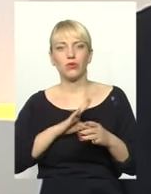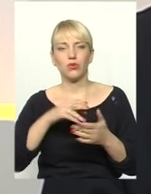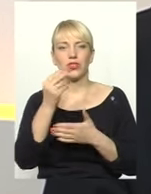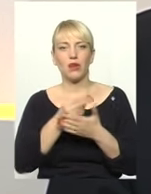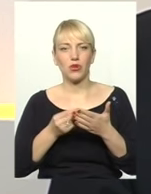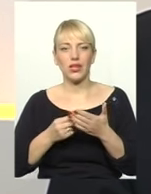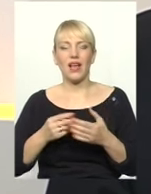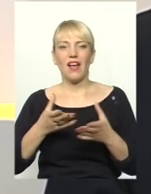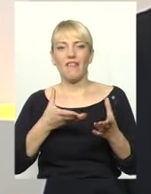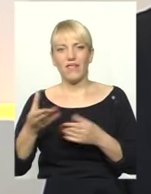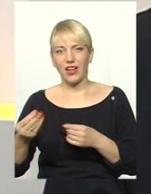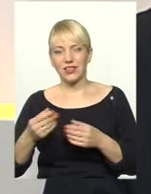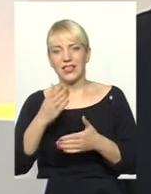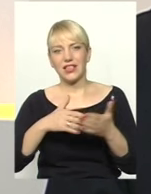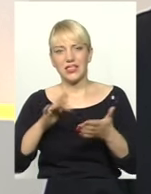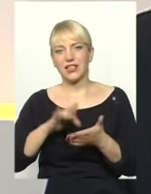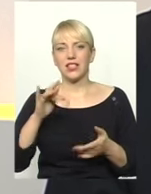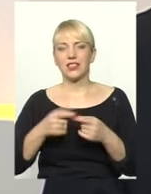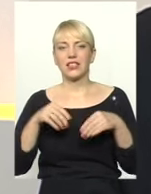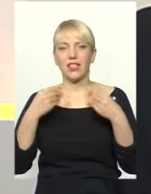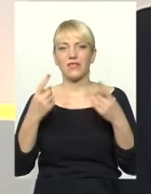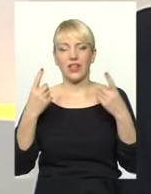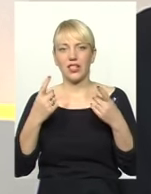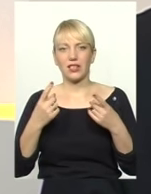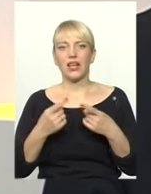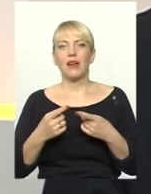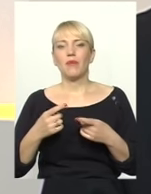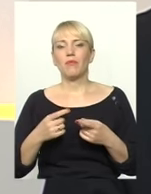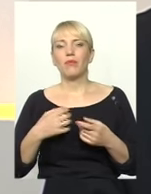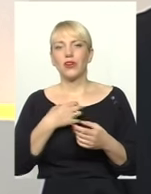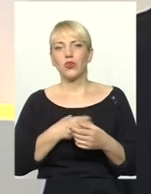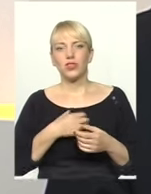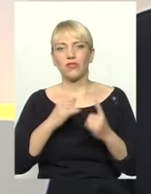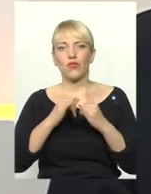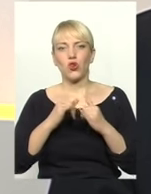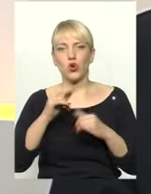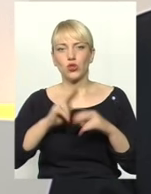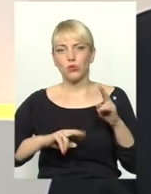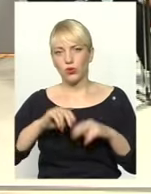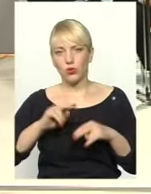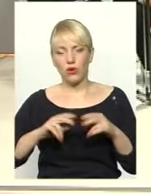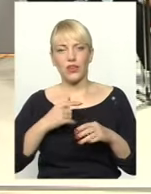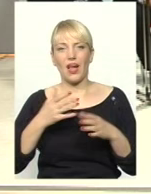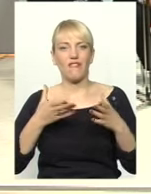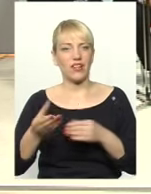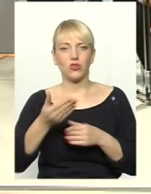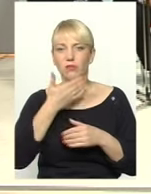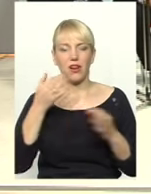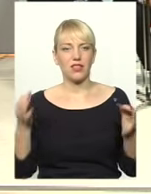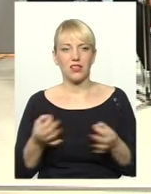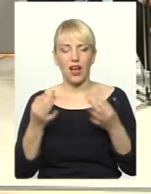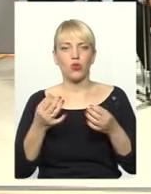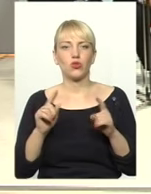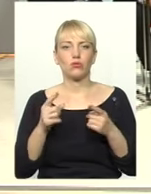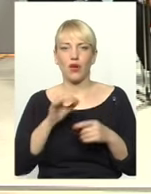ефект децентралізації десь великий пріоритет, поштовх в розбудові економіки, ми бачимо, що ефекту немає ніякого, того, що